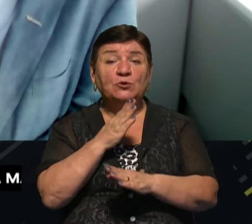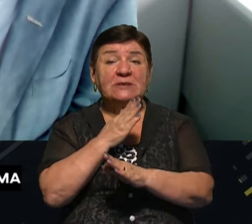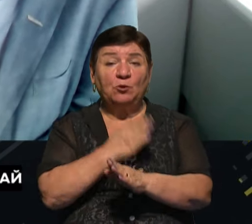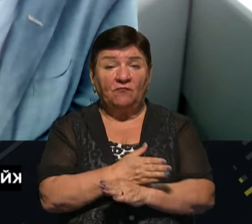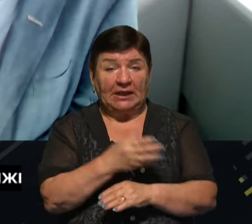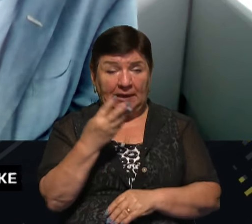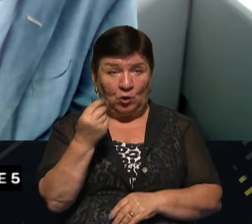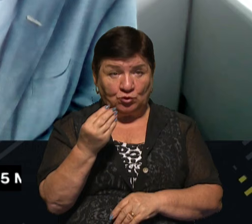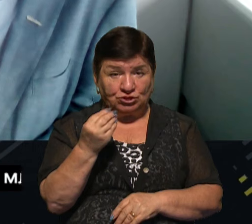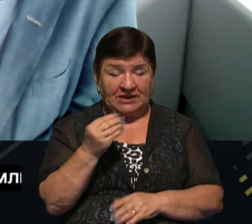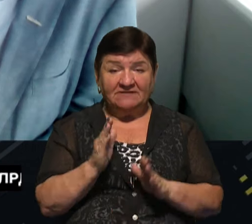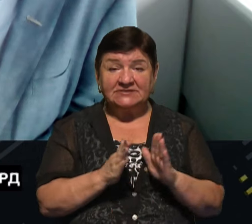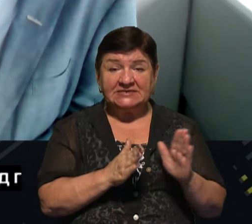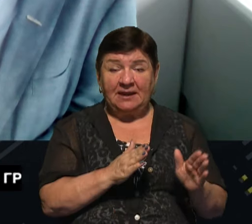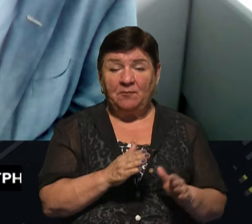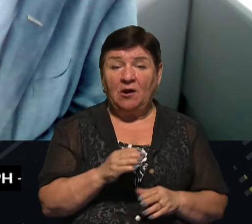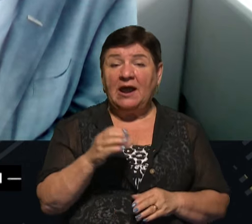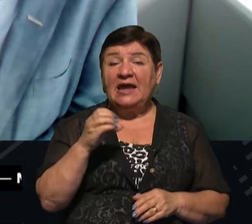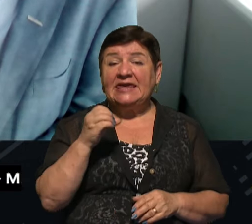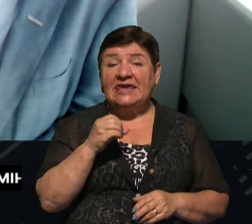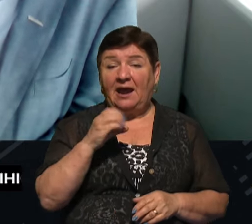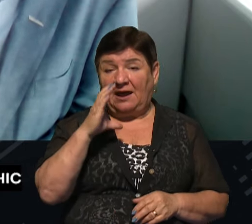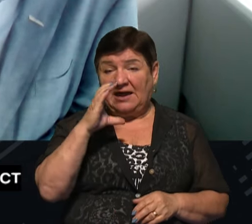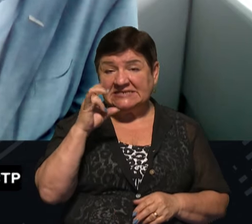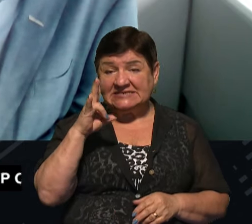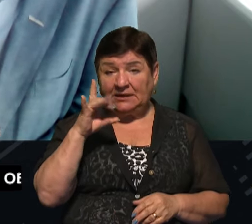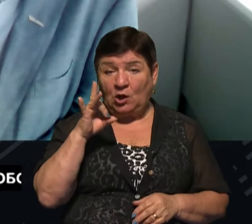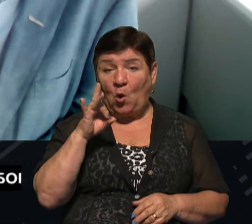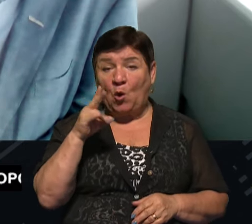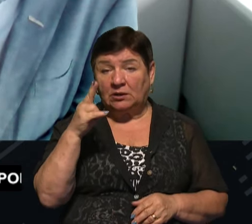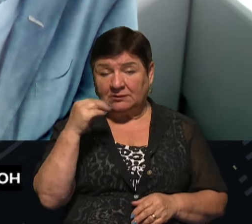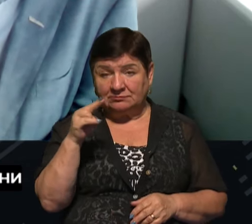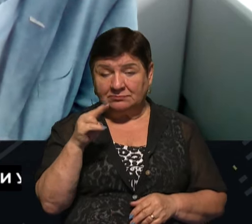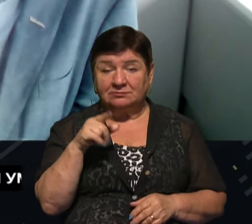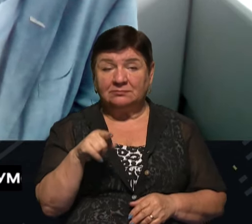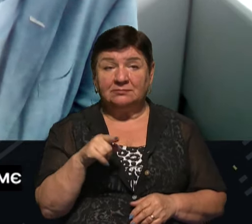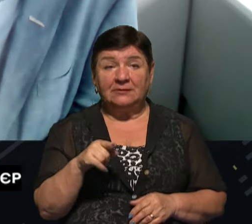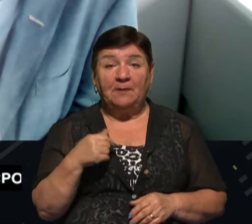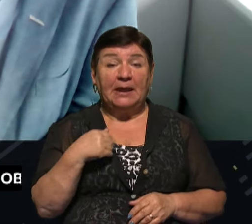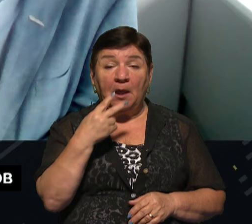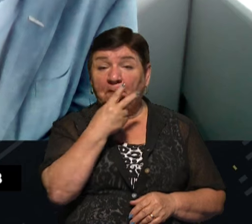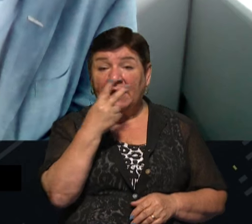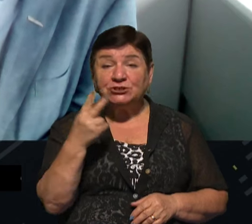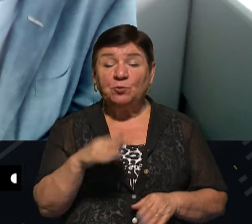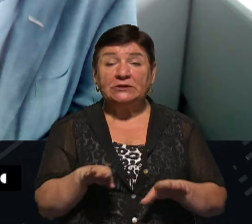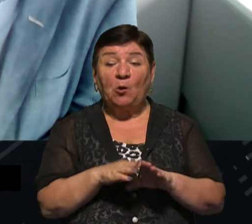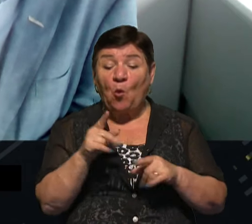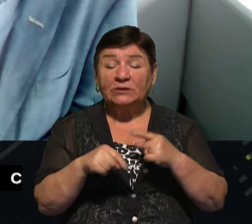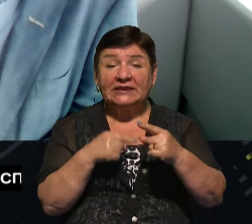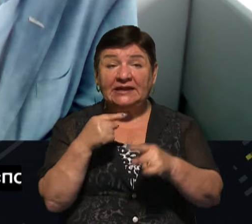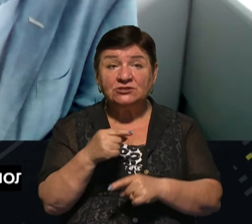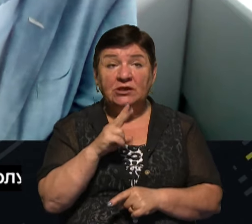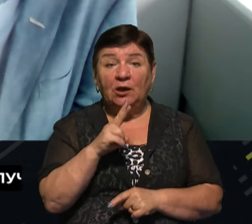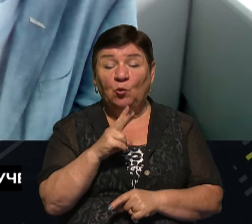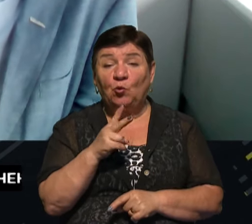в системі СМКОР. Отже, ми бачимо таку тенденцію, яку треба